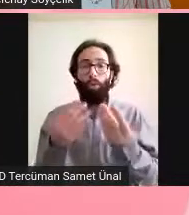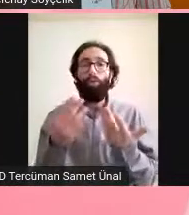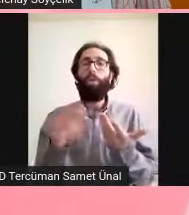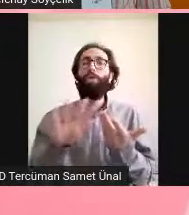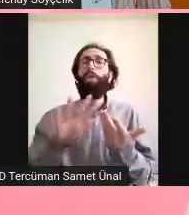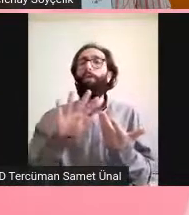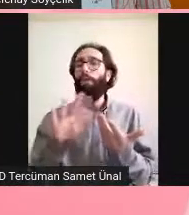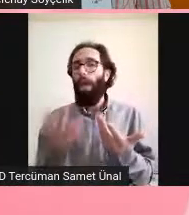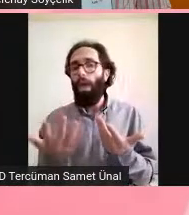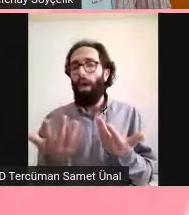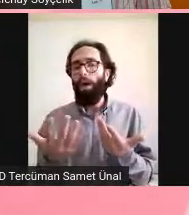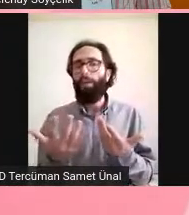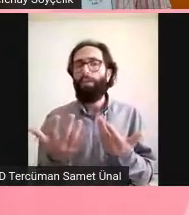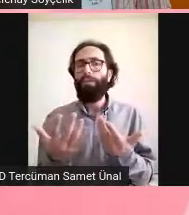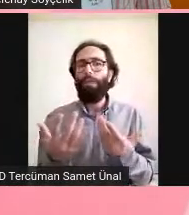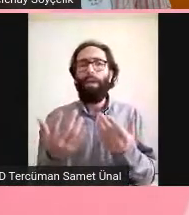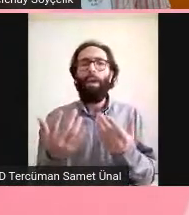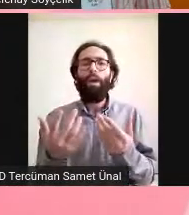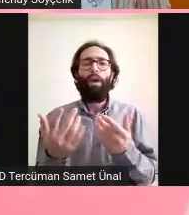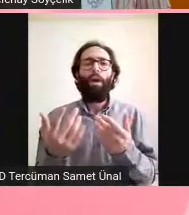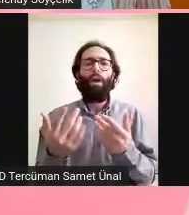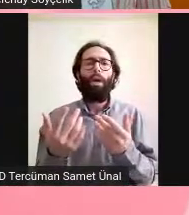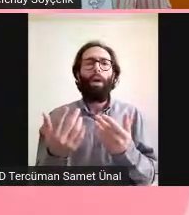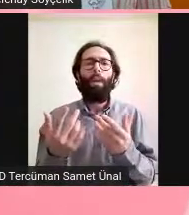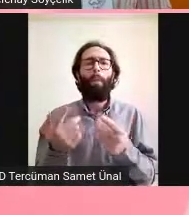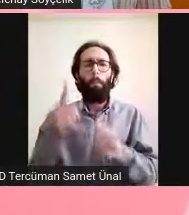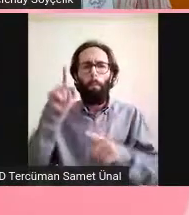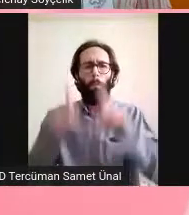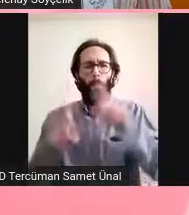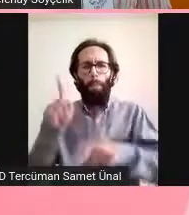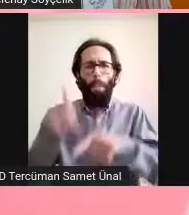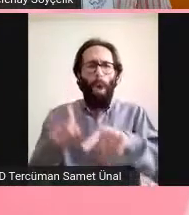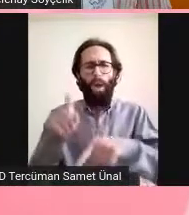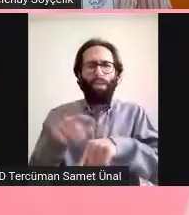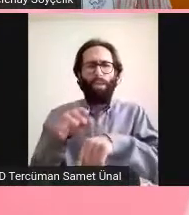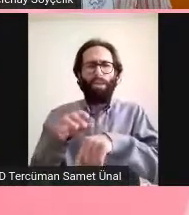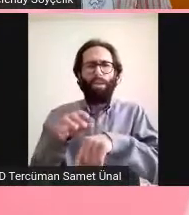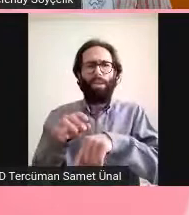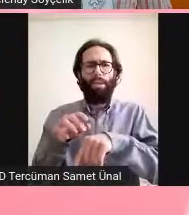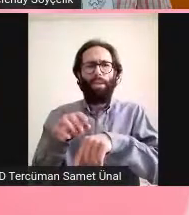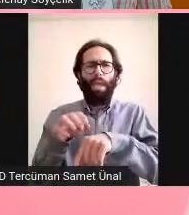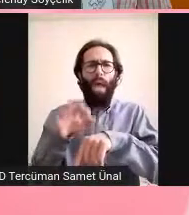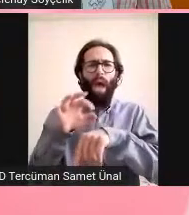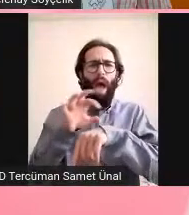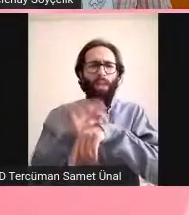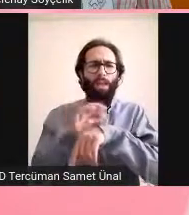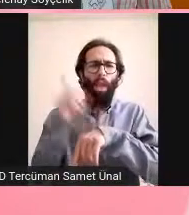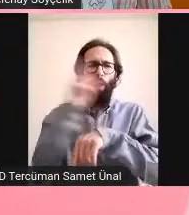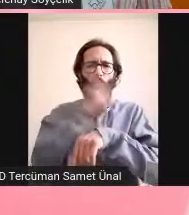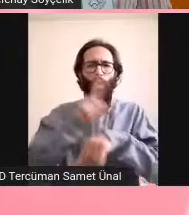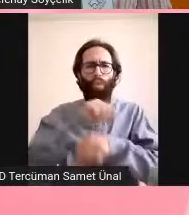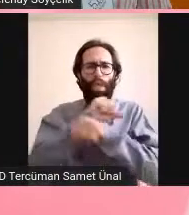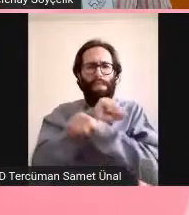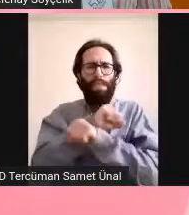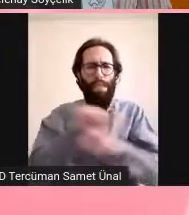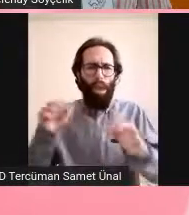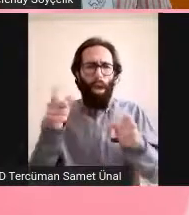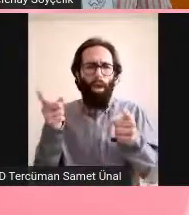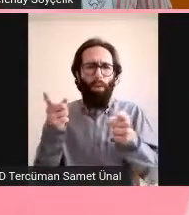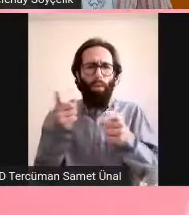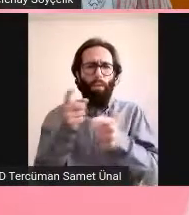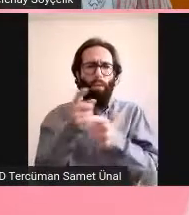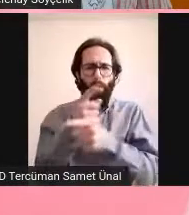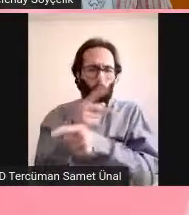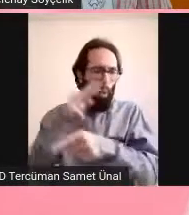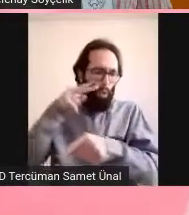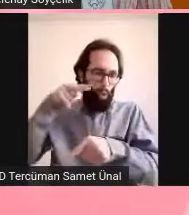hipoksi gibi ondan sonra amiloid plakları gibi öyle hasarları görmek için çok